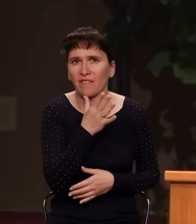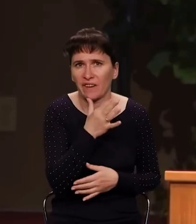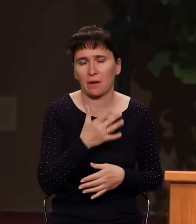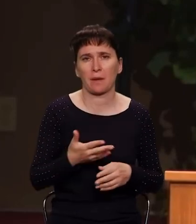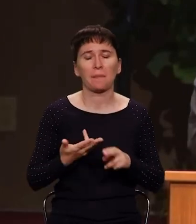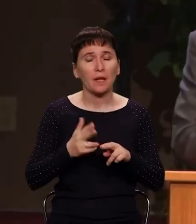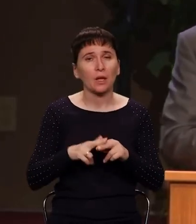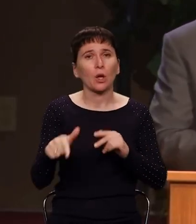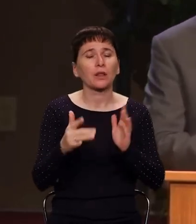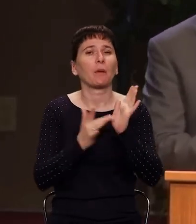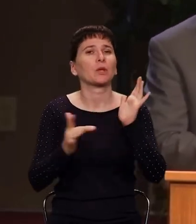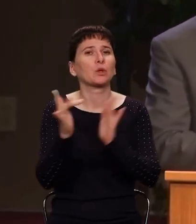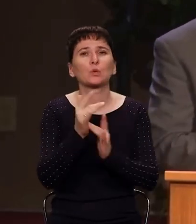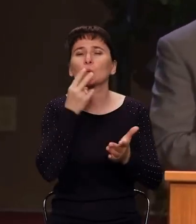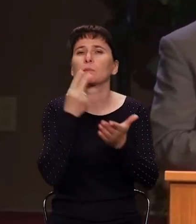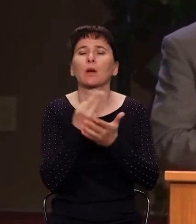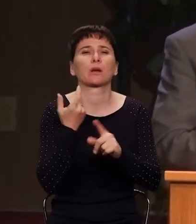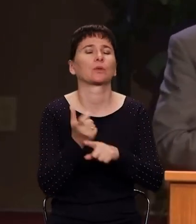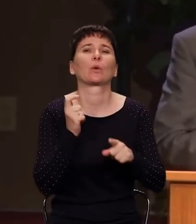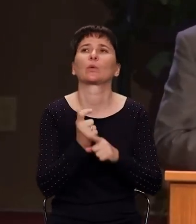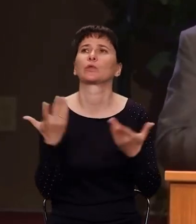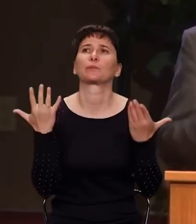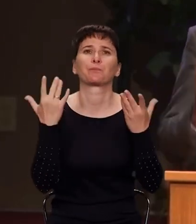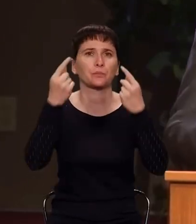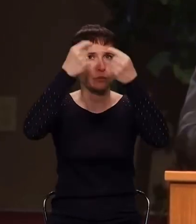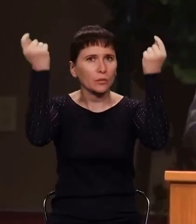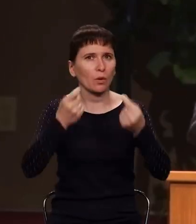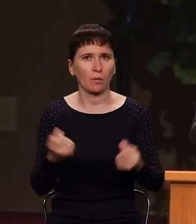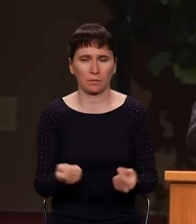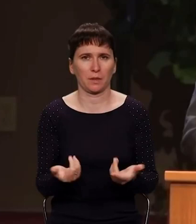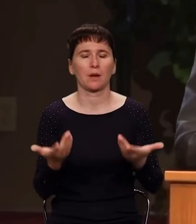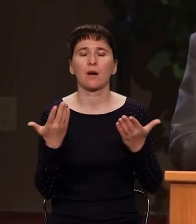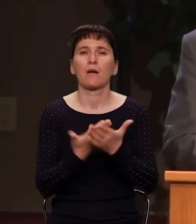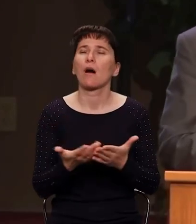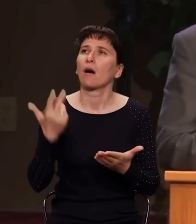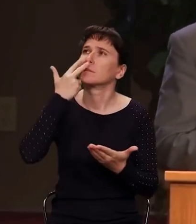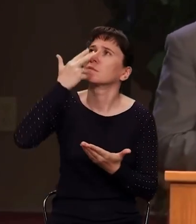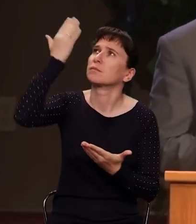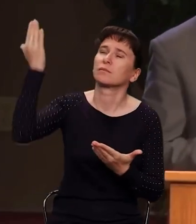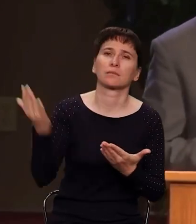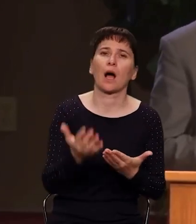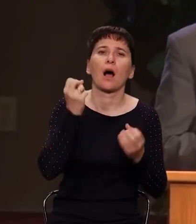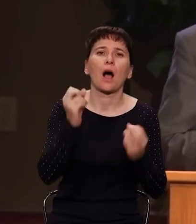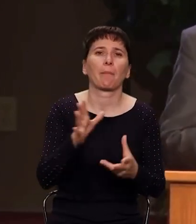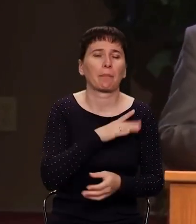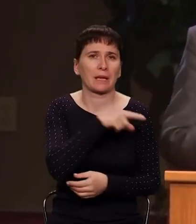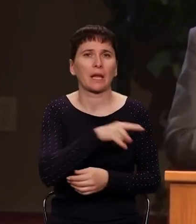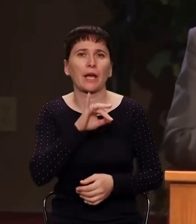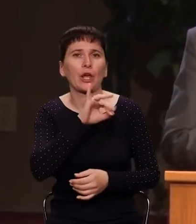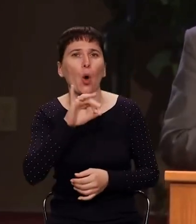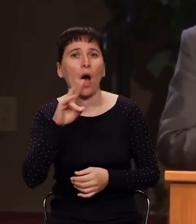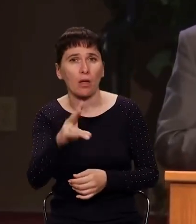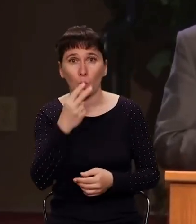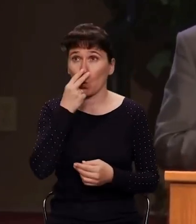Иисус Христос здесь представлен очень красочно. Образ его увидал однажды Иоанн, и когда он